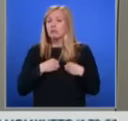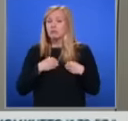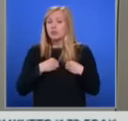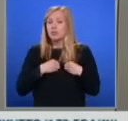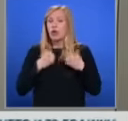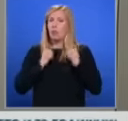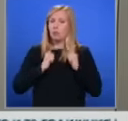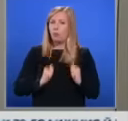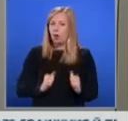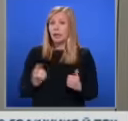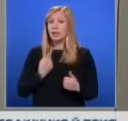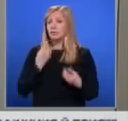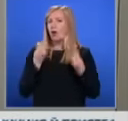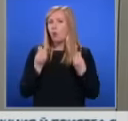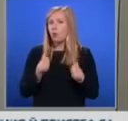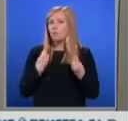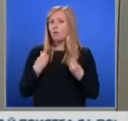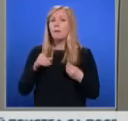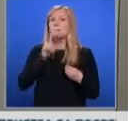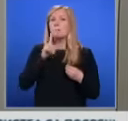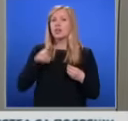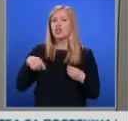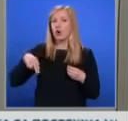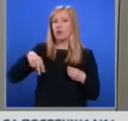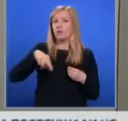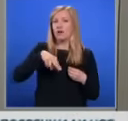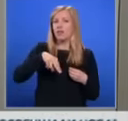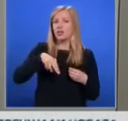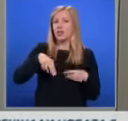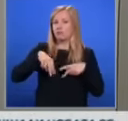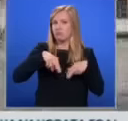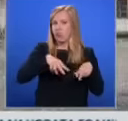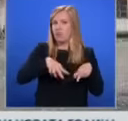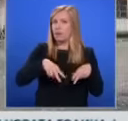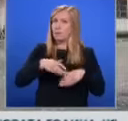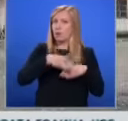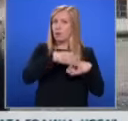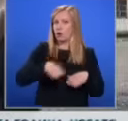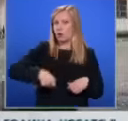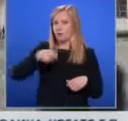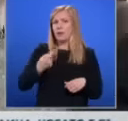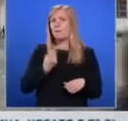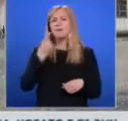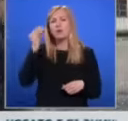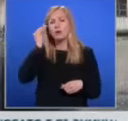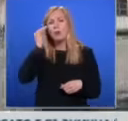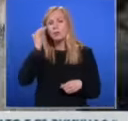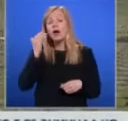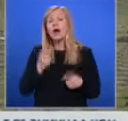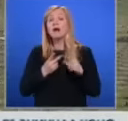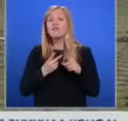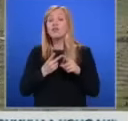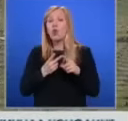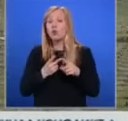хубаво нещо беше, че мъжът, който вървеше до мен, ми помогна с куфара. Това е първото. Второто, което помня, е как ни казаха да